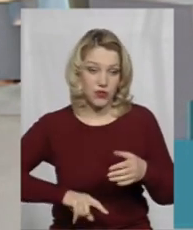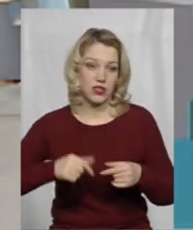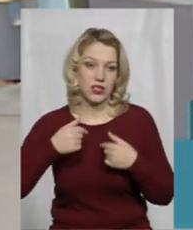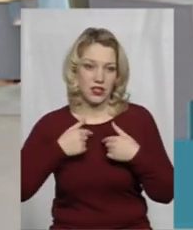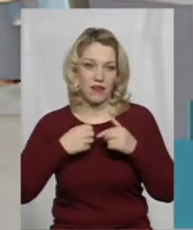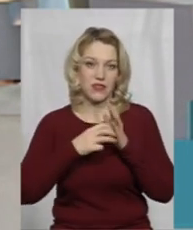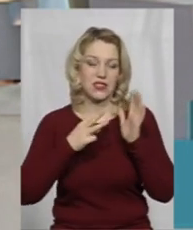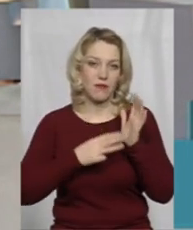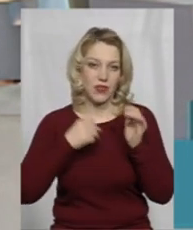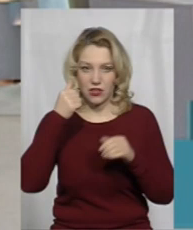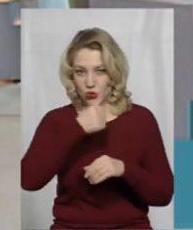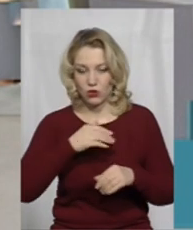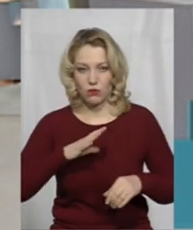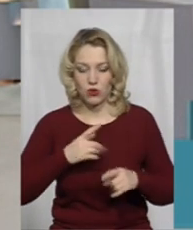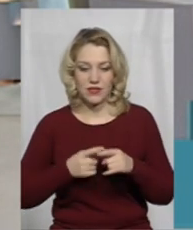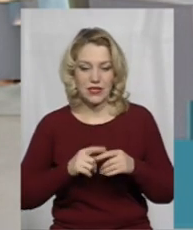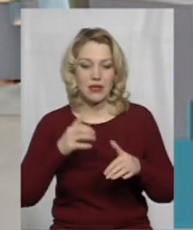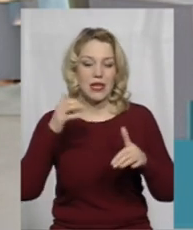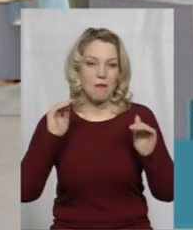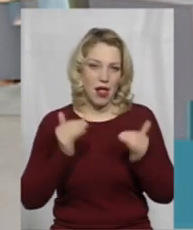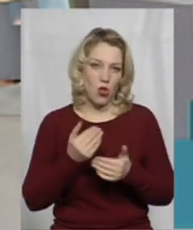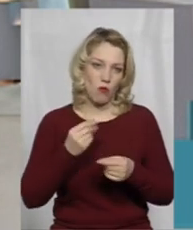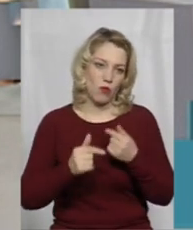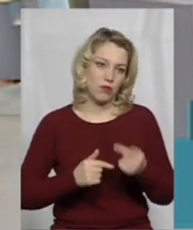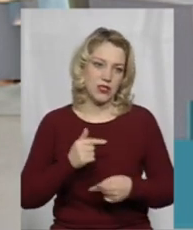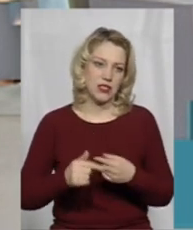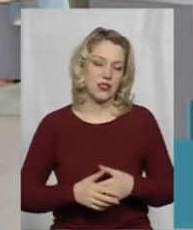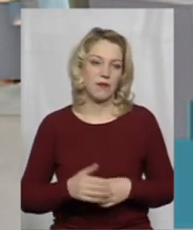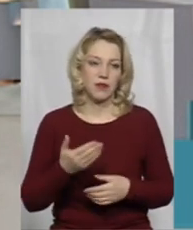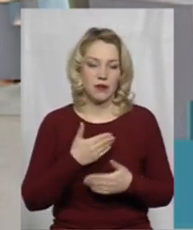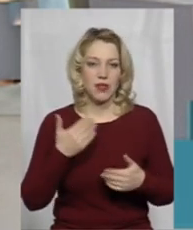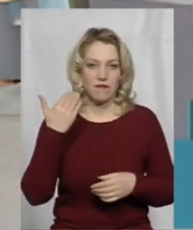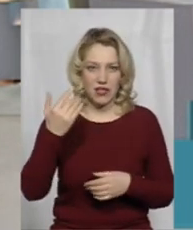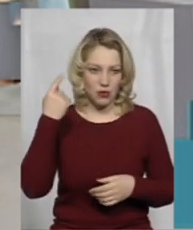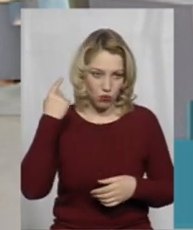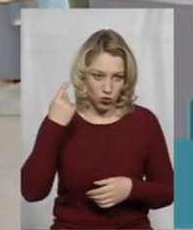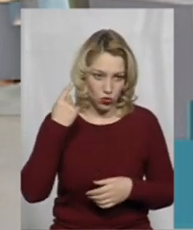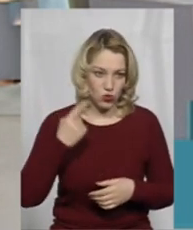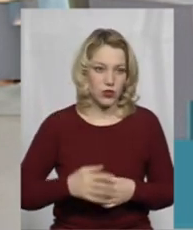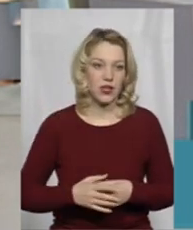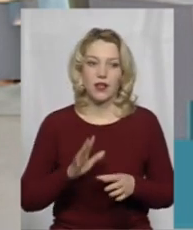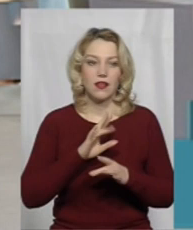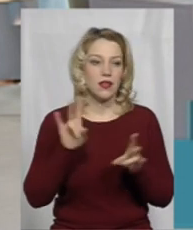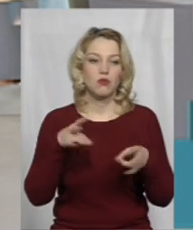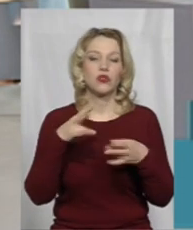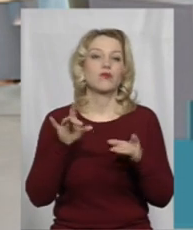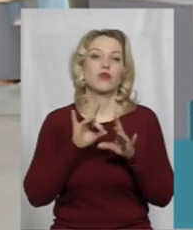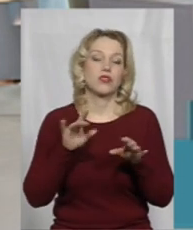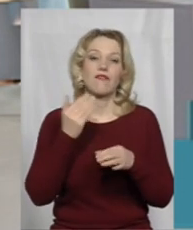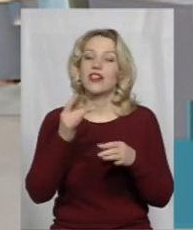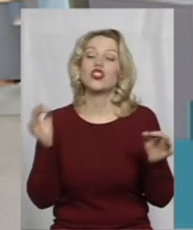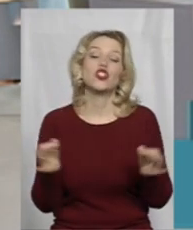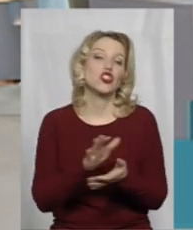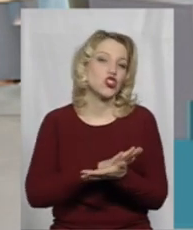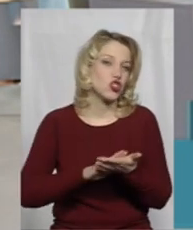я 18 років була в цьому малому бізнесі. Ми вас почули, дякуємо. Не розказуйте красиво. Ви нічого